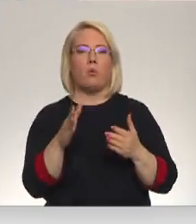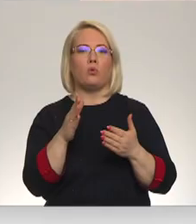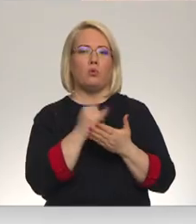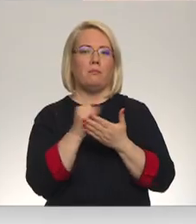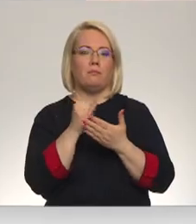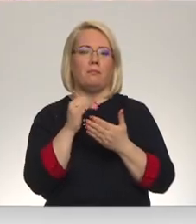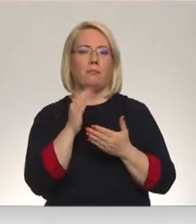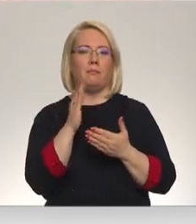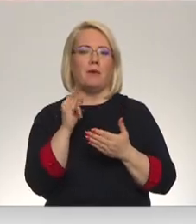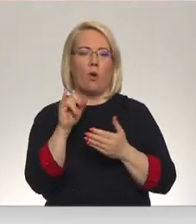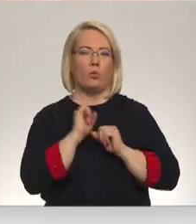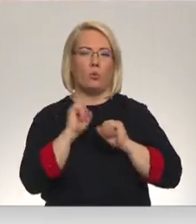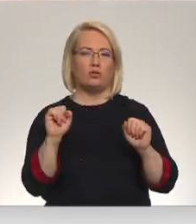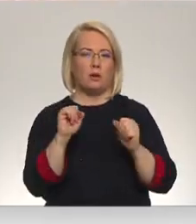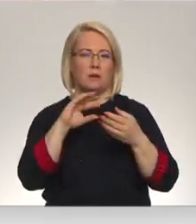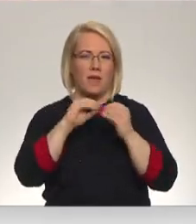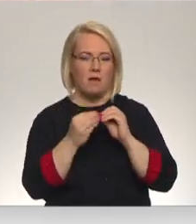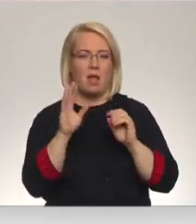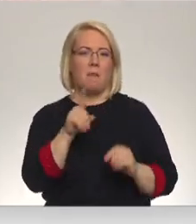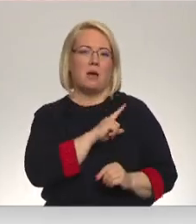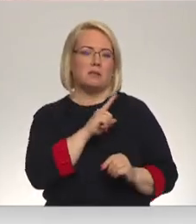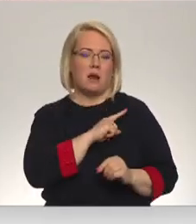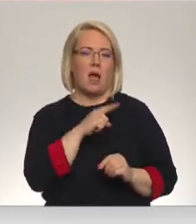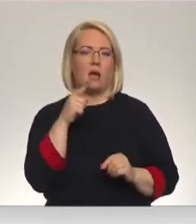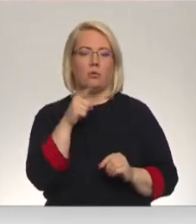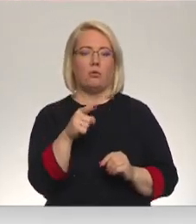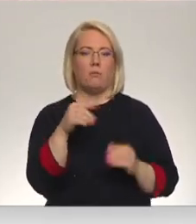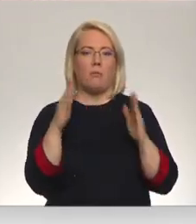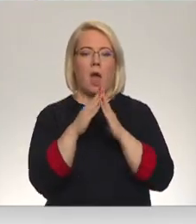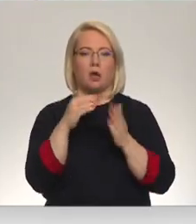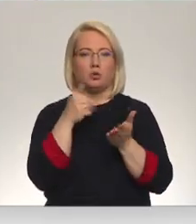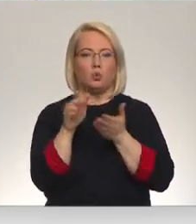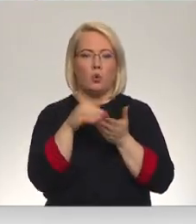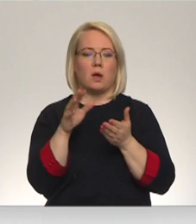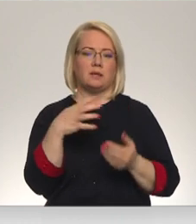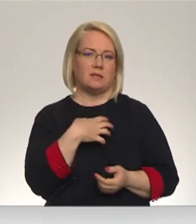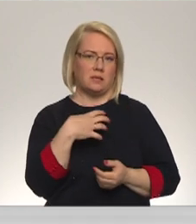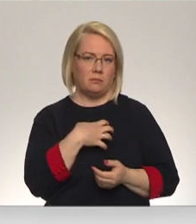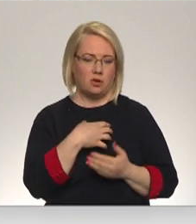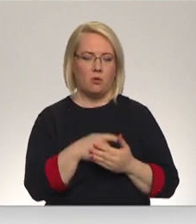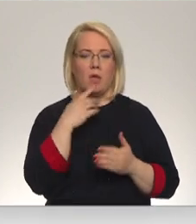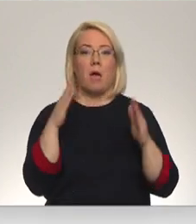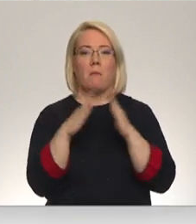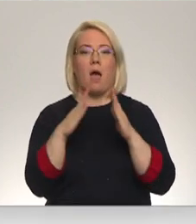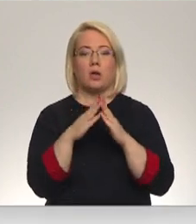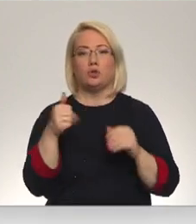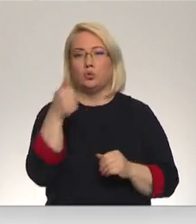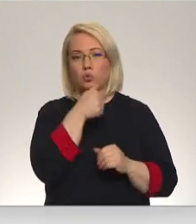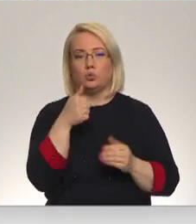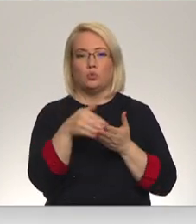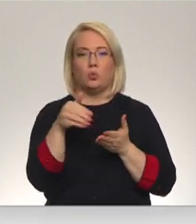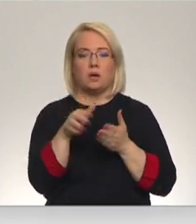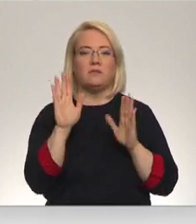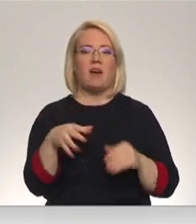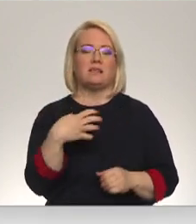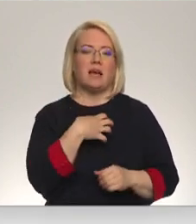tādējādi pasargājot mājas cūku saslimšanu ar Āfrikas cūku mēri. Mājas cūkas var saslimt tikai, kad šis